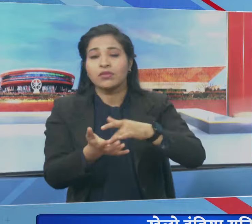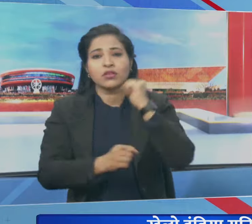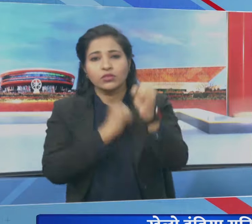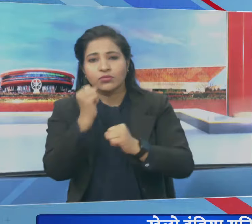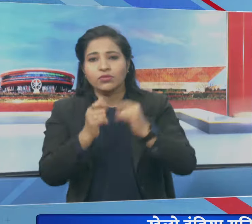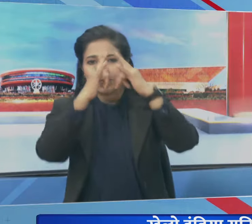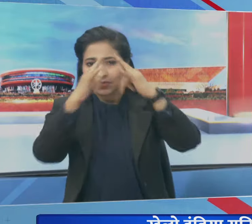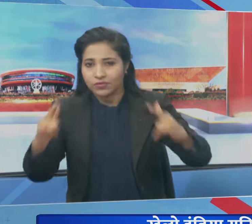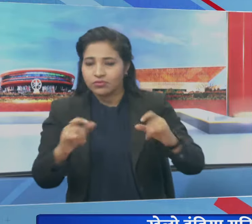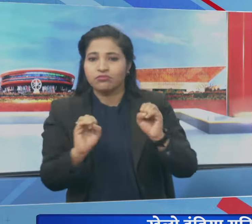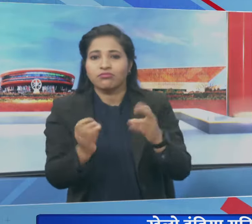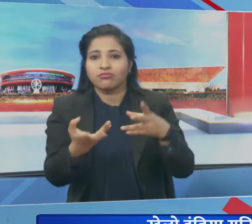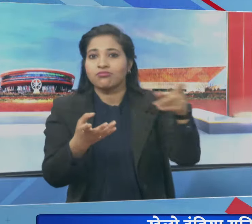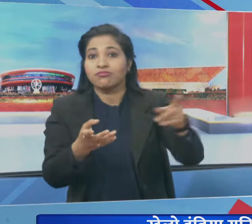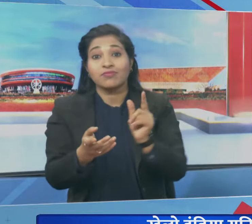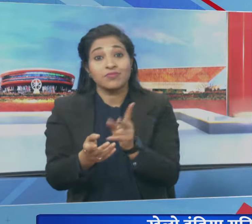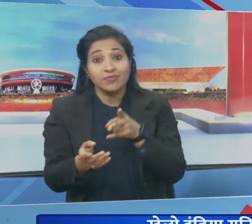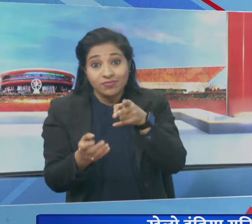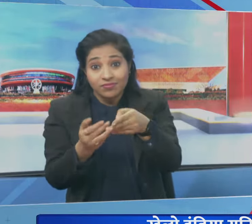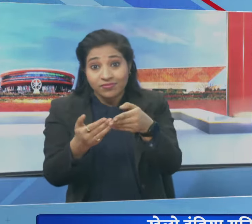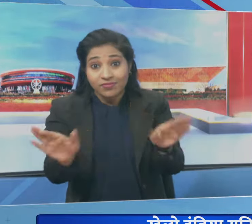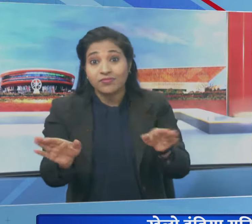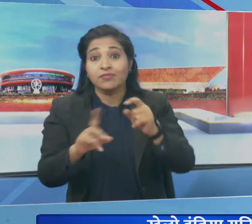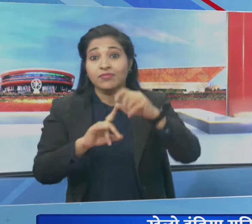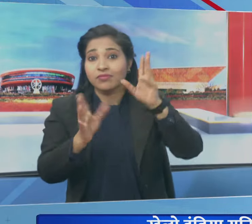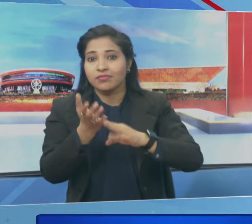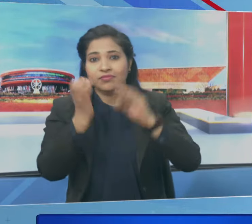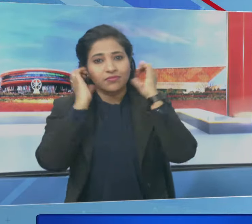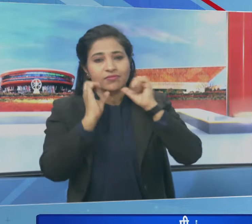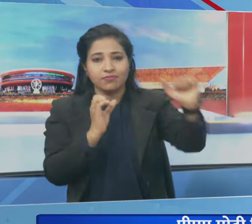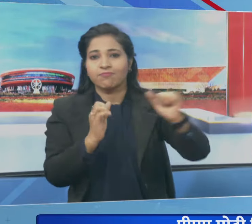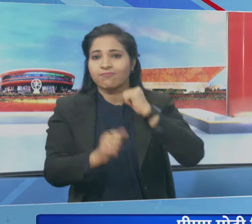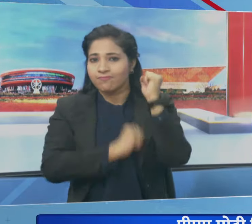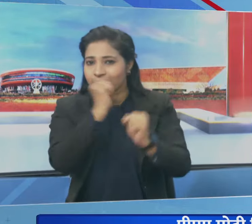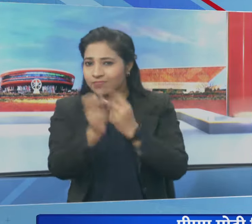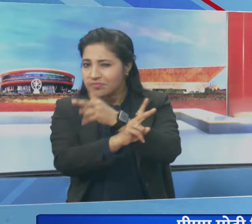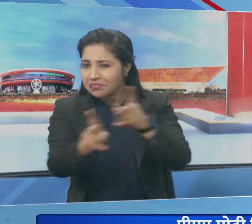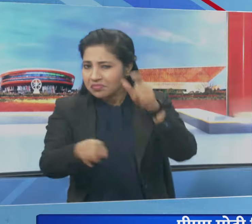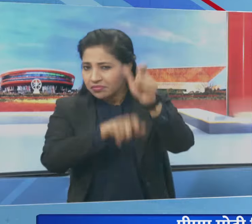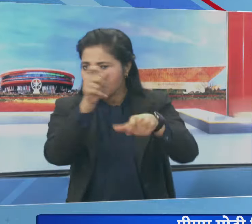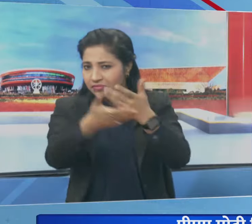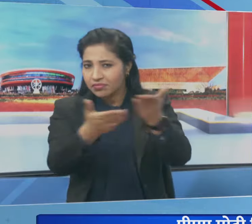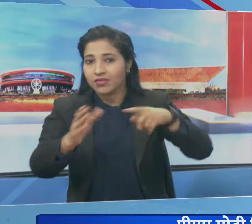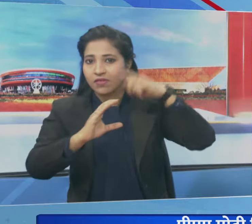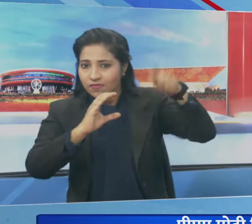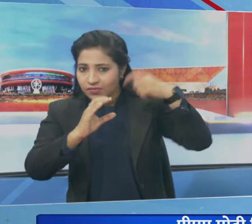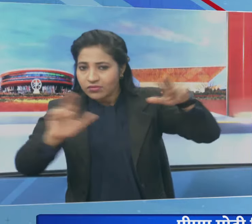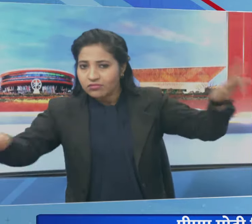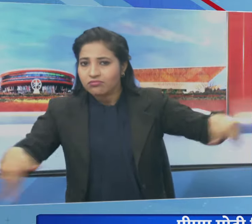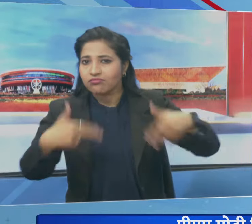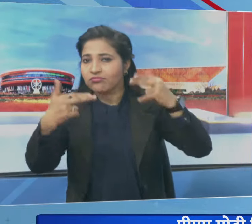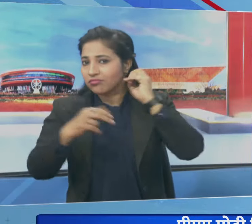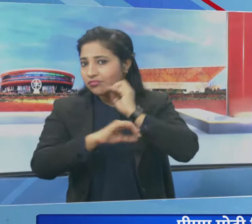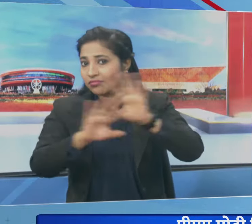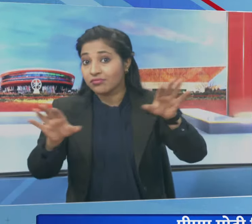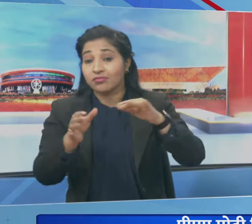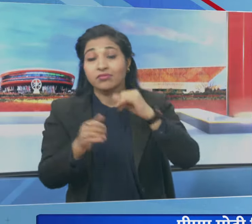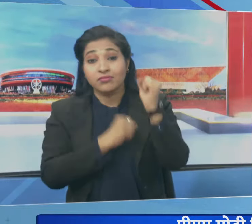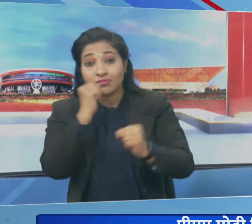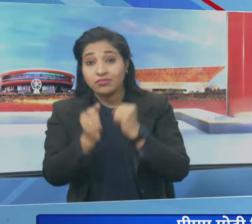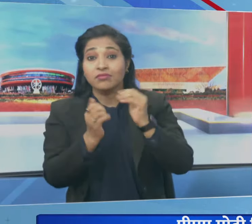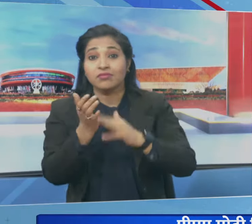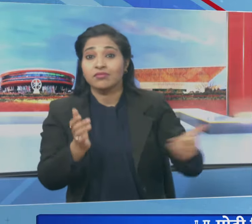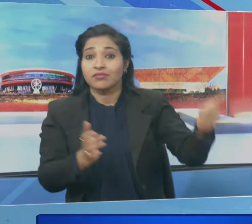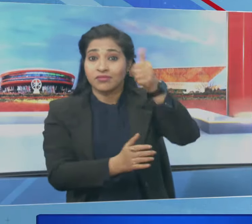कॉम्पलिक्स में होगा उधगाटन सम्हारों में प्रधान मंत्री नरेंद्र मोदी खिलाडियों को वीडियो संदेश देंगे वहीं केंद्रे खेल